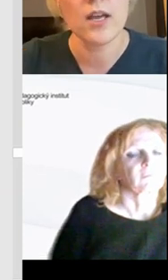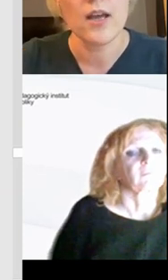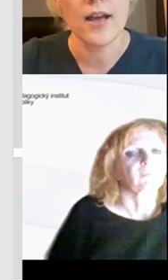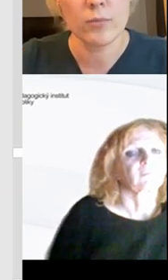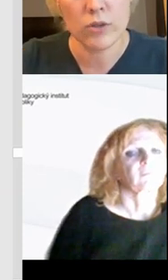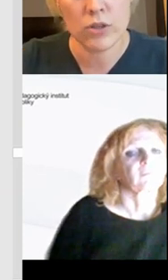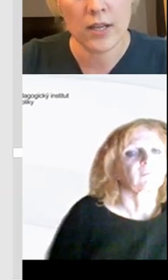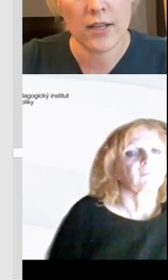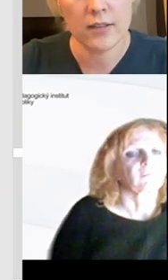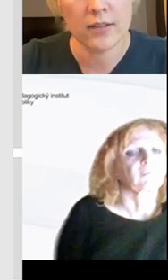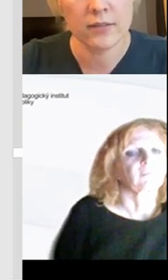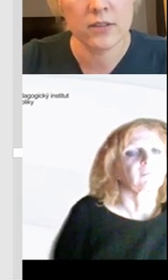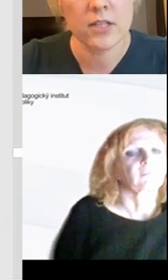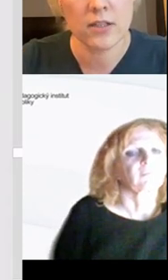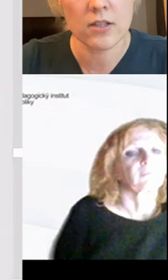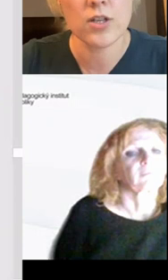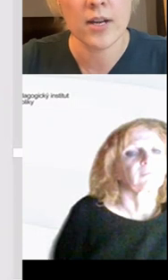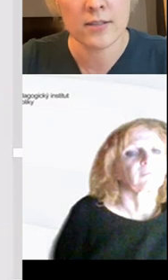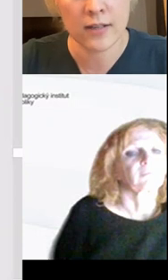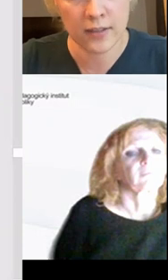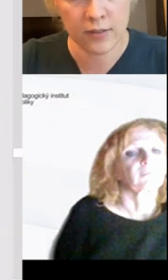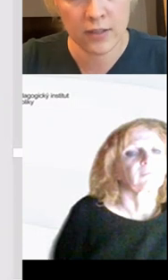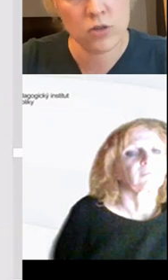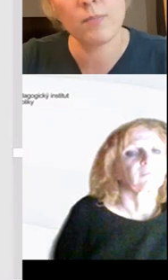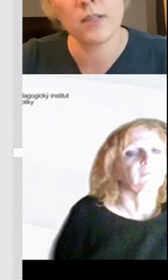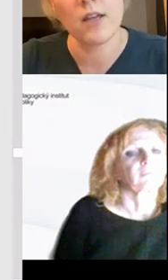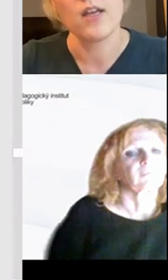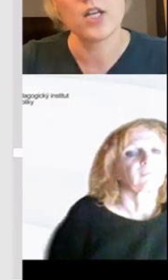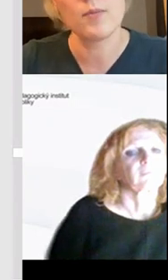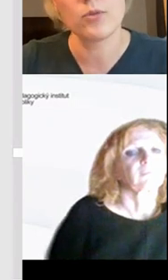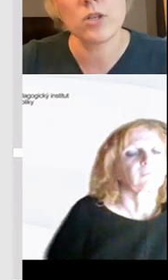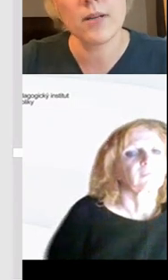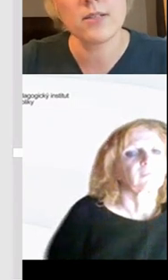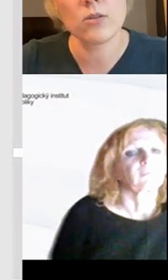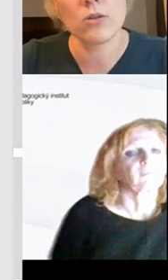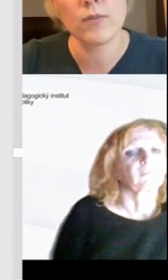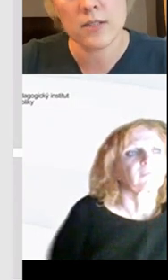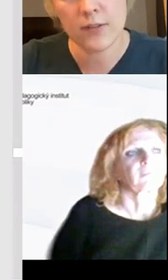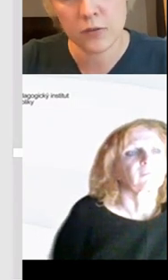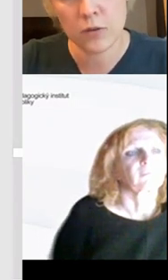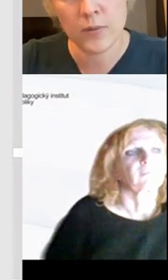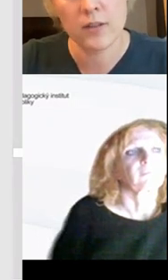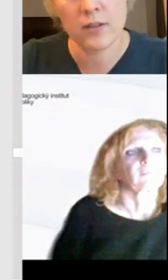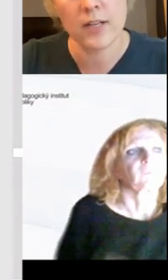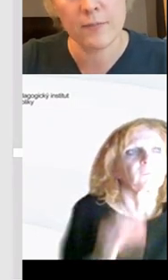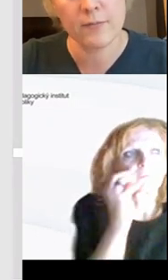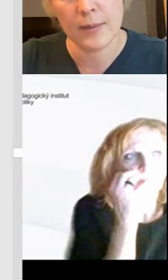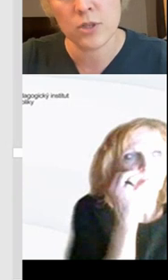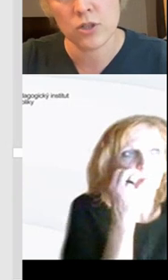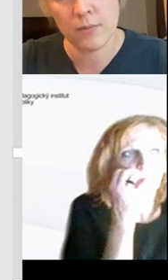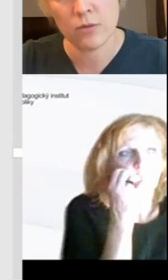některými později a jenom důležité je říct, že žádná z těch aktivit není špatně. Jenom je potřeba si to rozvrstvit v tom,